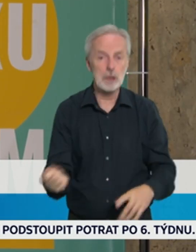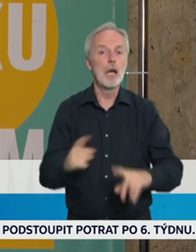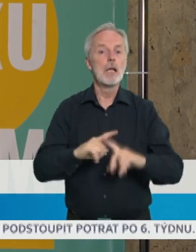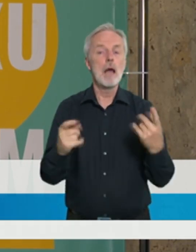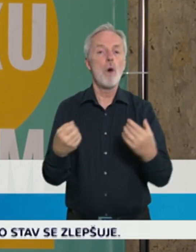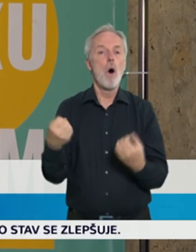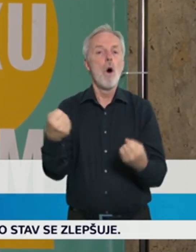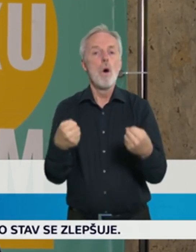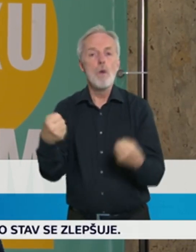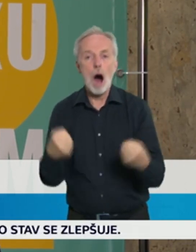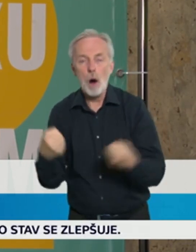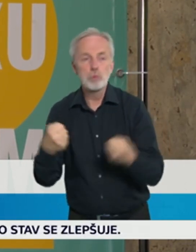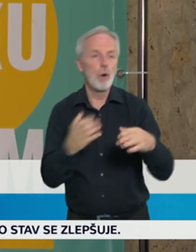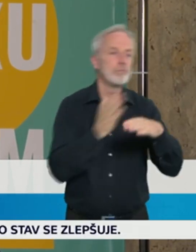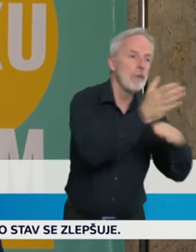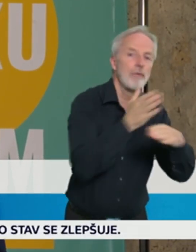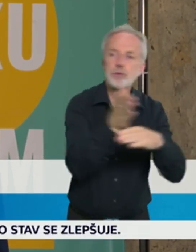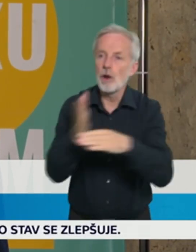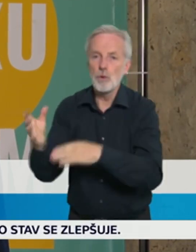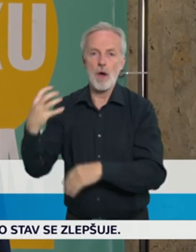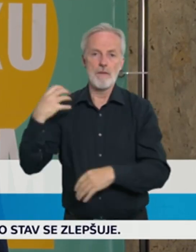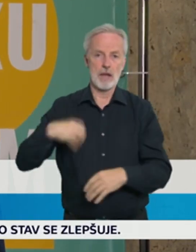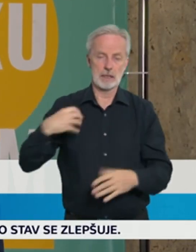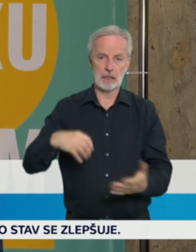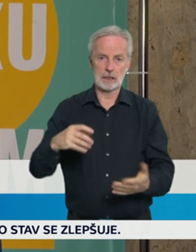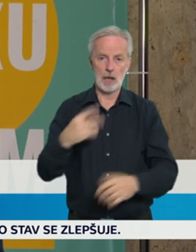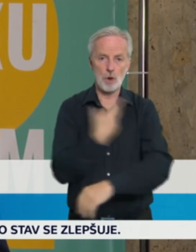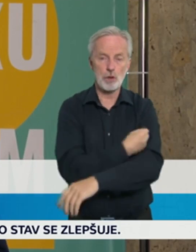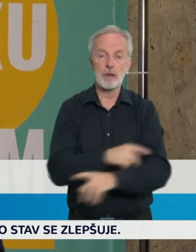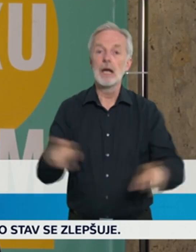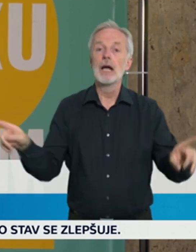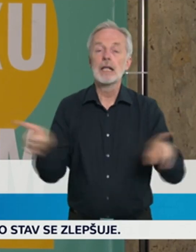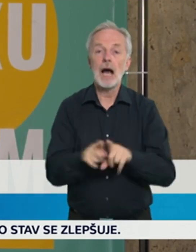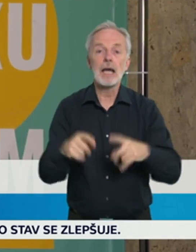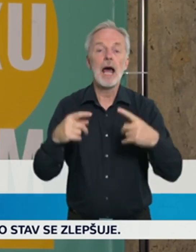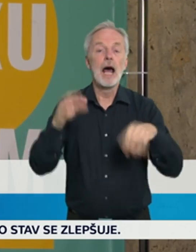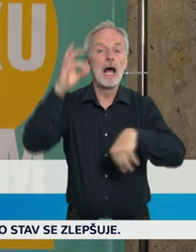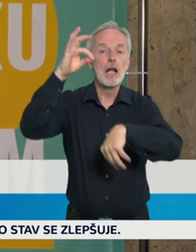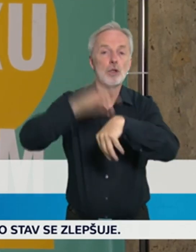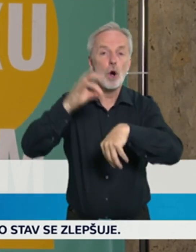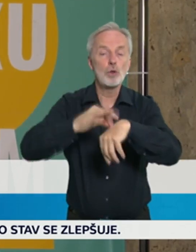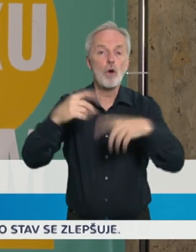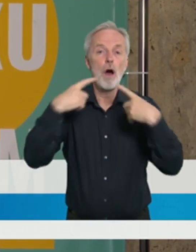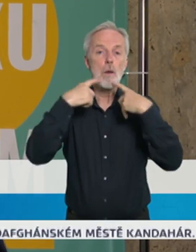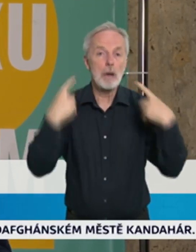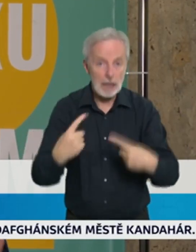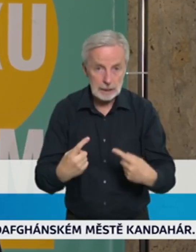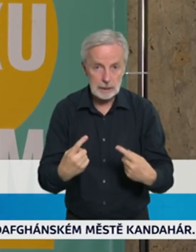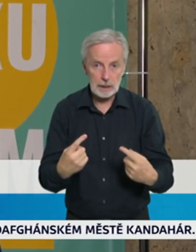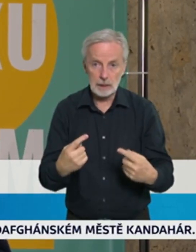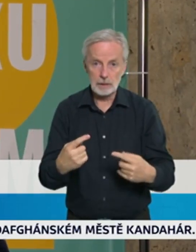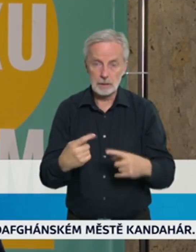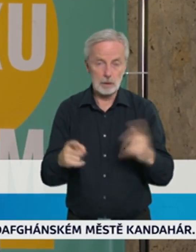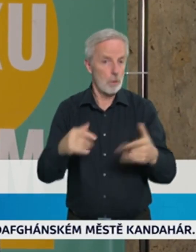municipalitami. Samozřejmě očkují i praktičtí lékaři, jak tedy ty nově